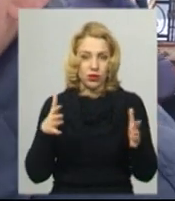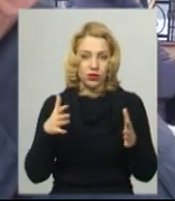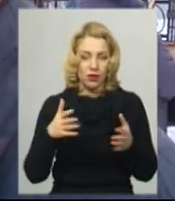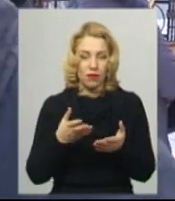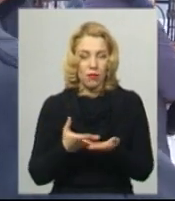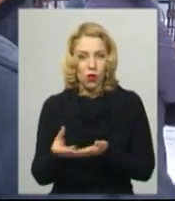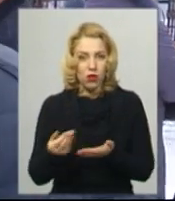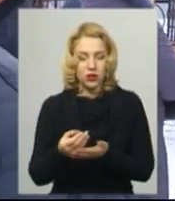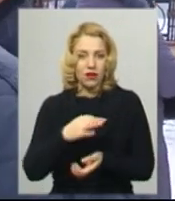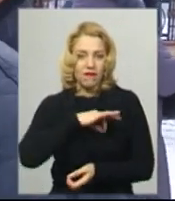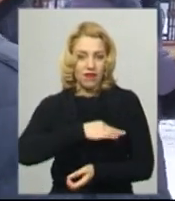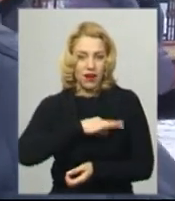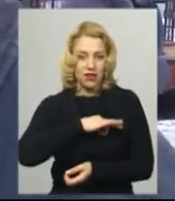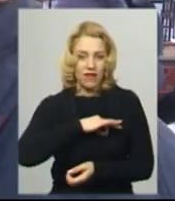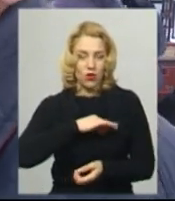пішов.